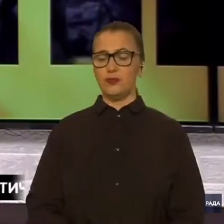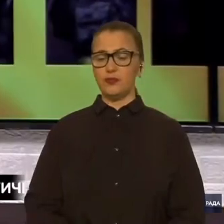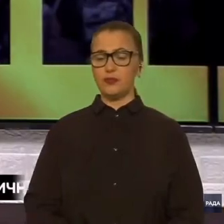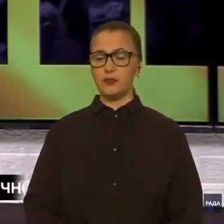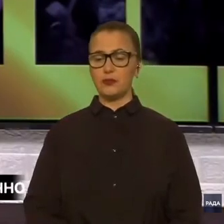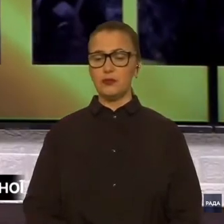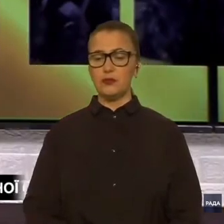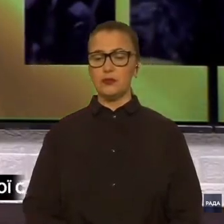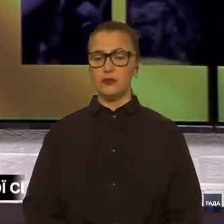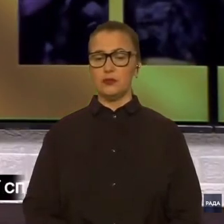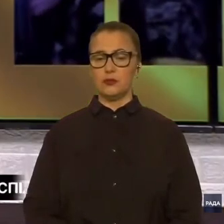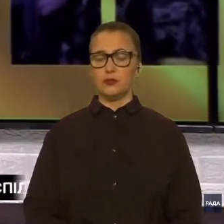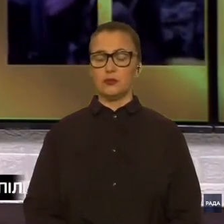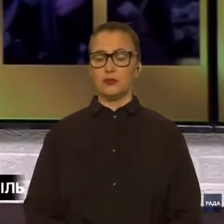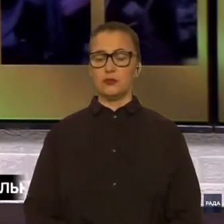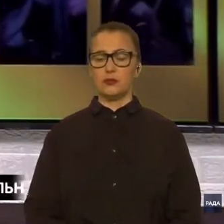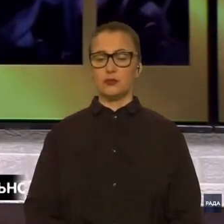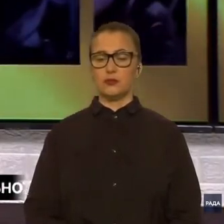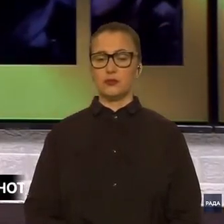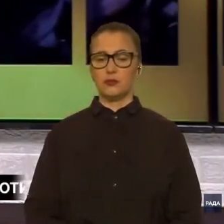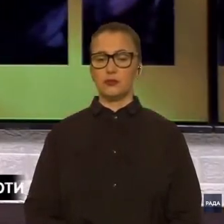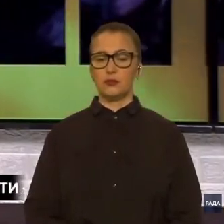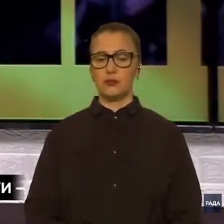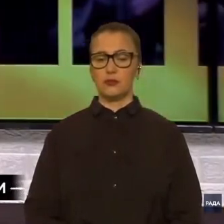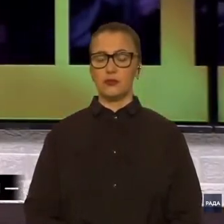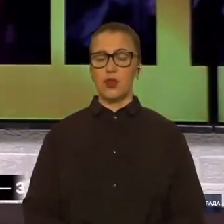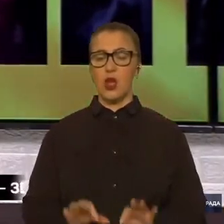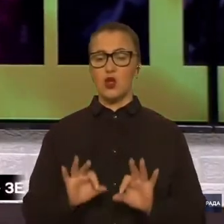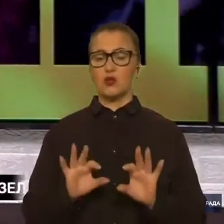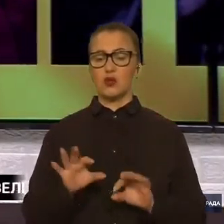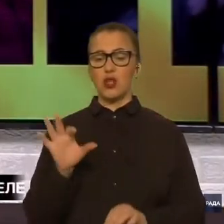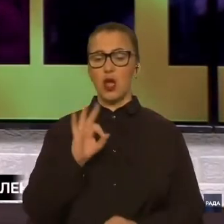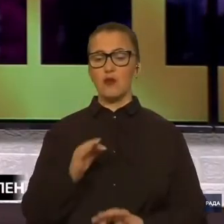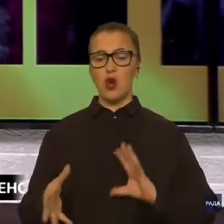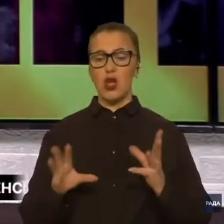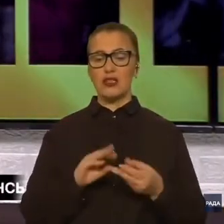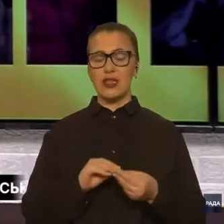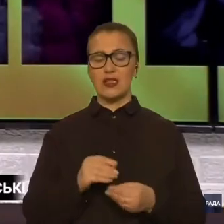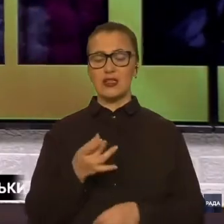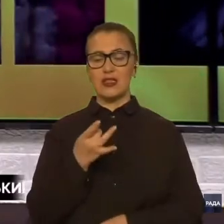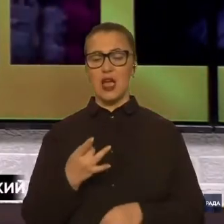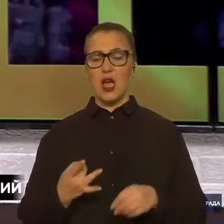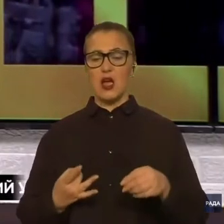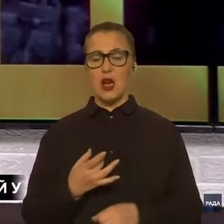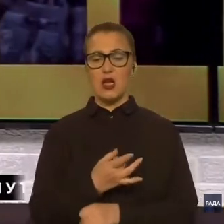адміністрації про наслідки ракетних обстилів цієї ночі у столиці.